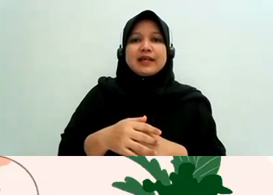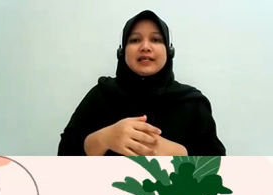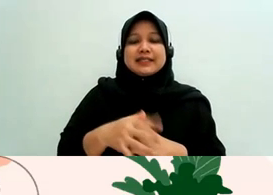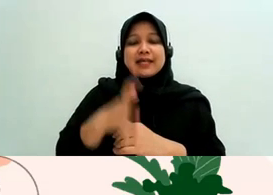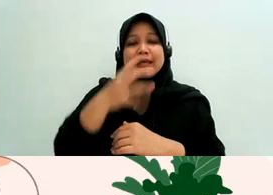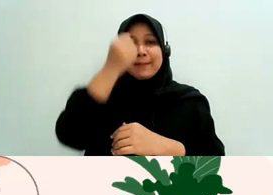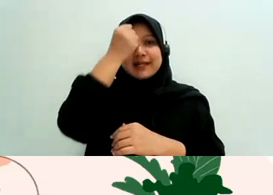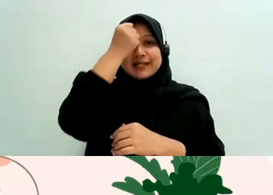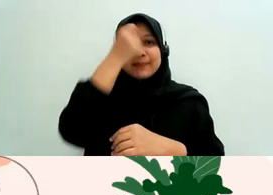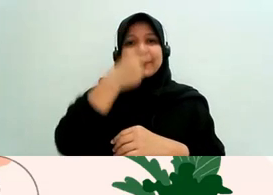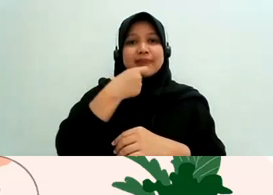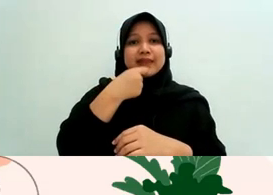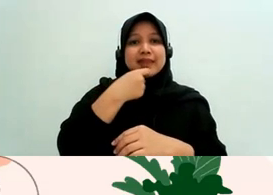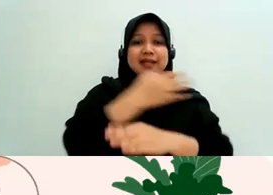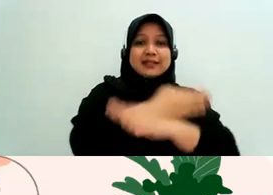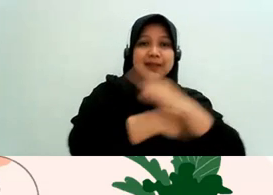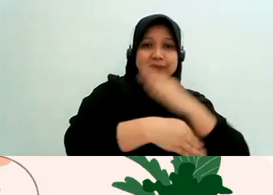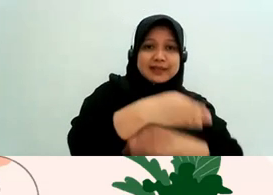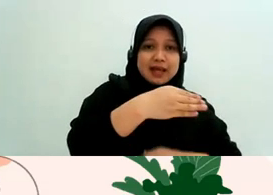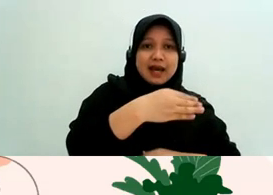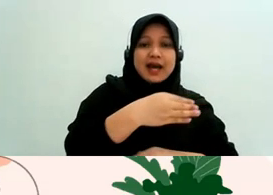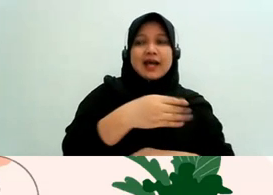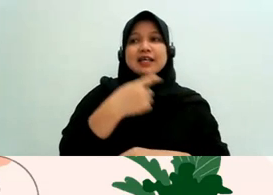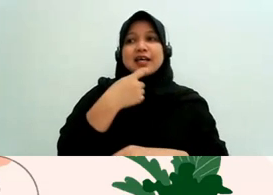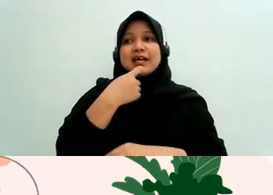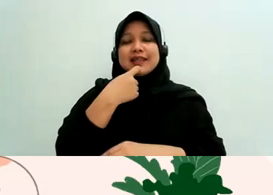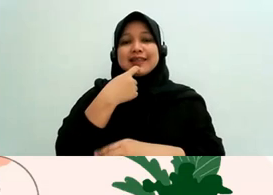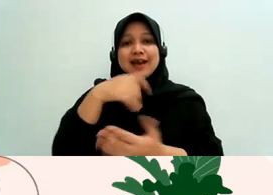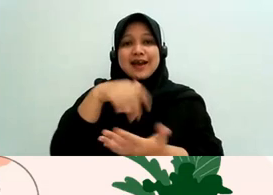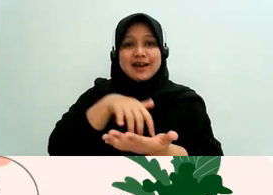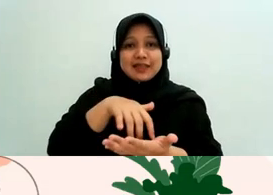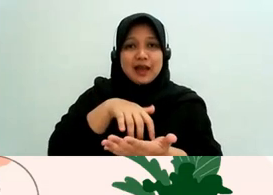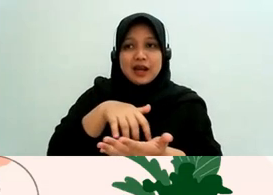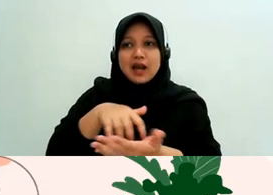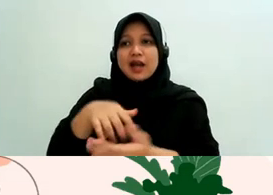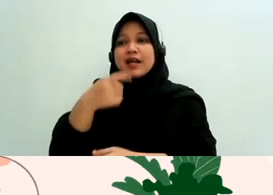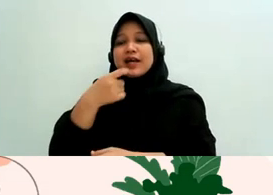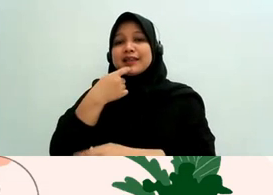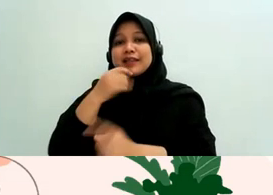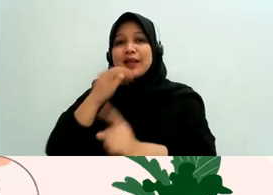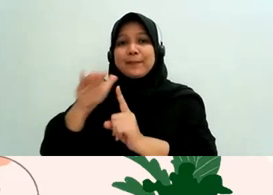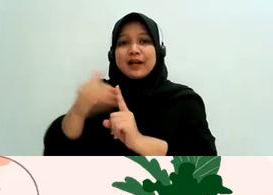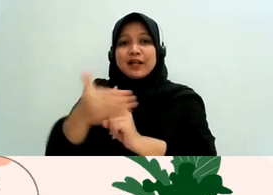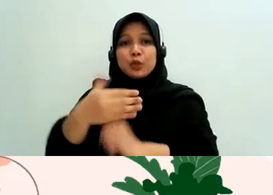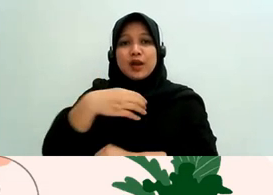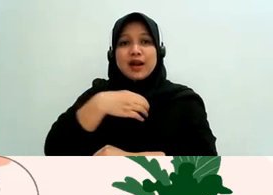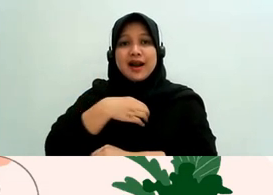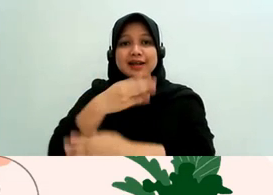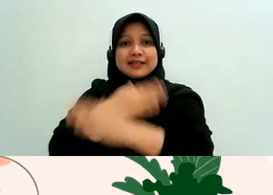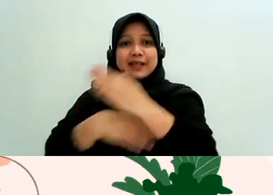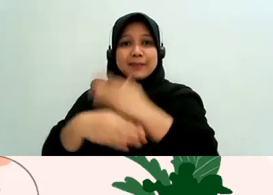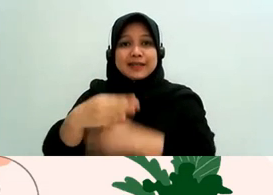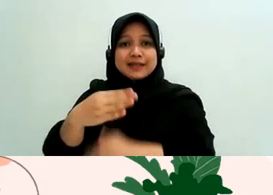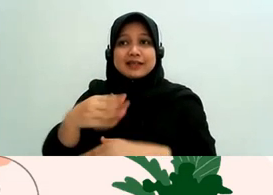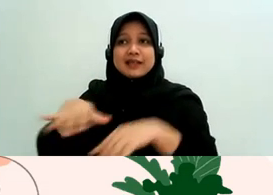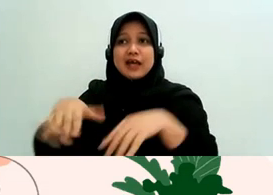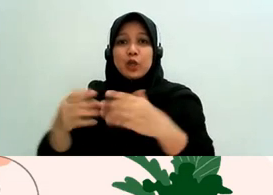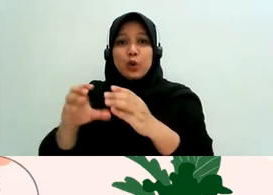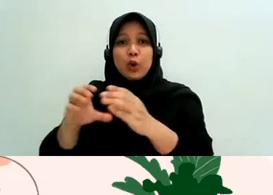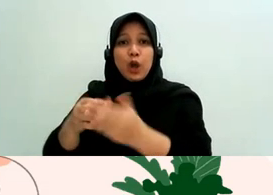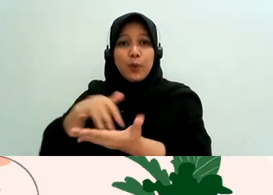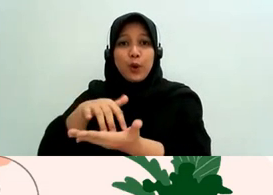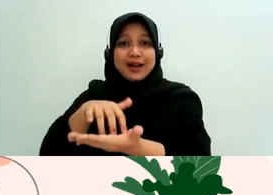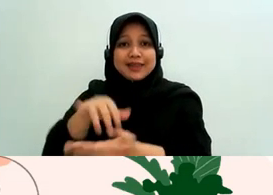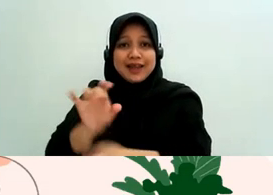disabilitas kerentanan perlindungan hak kelompok disabilitas dan kelompok rentan yang lain teman-teman perlu banget belajar